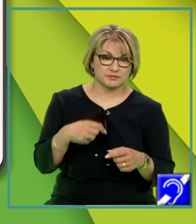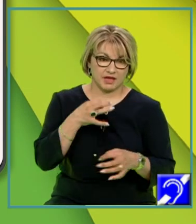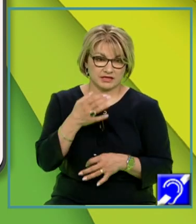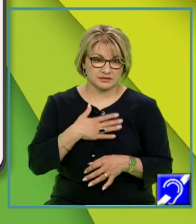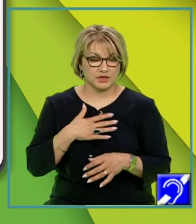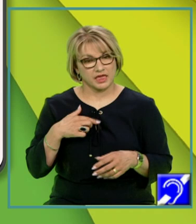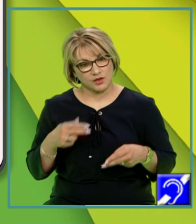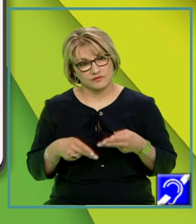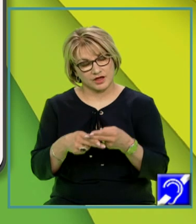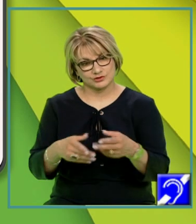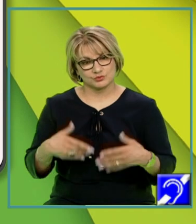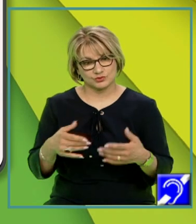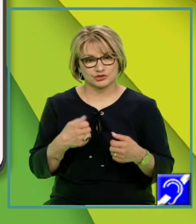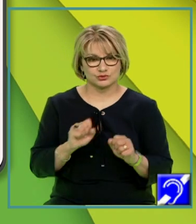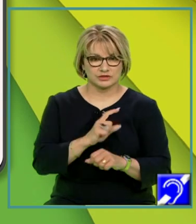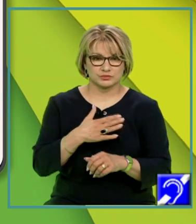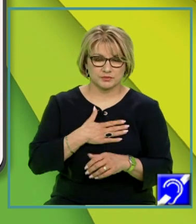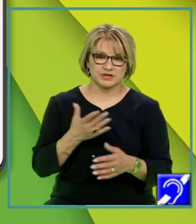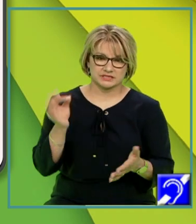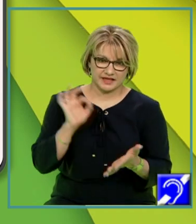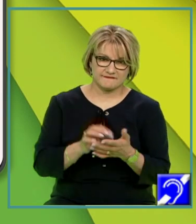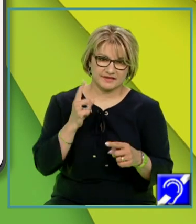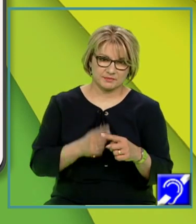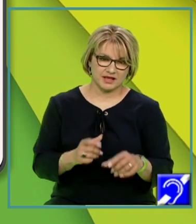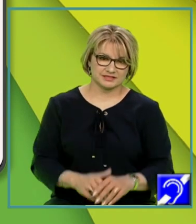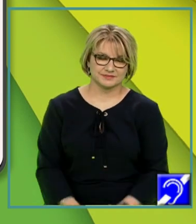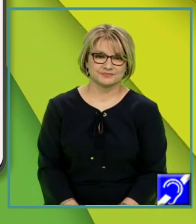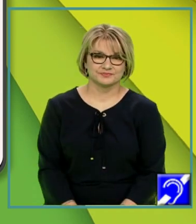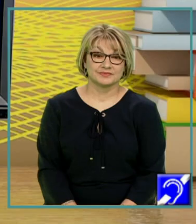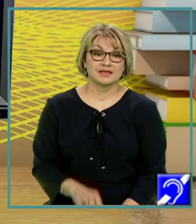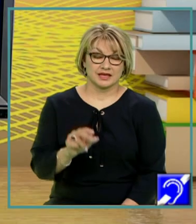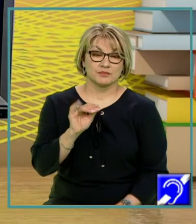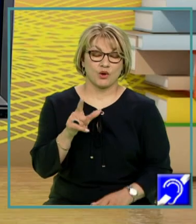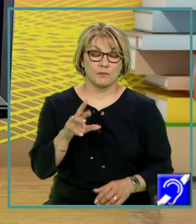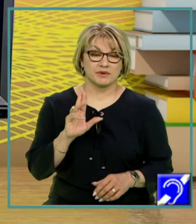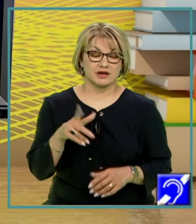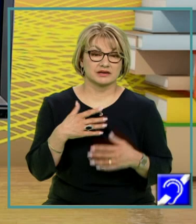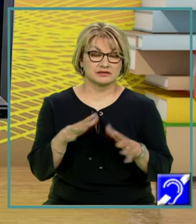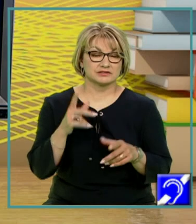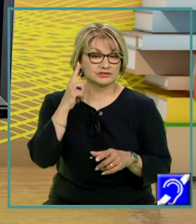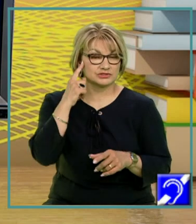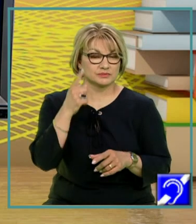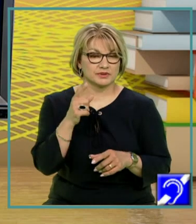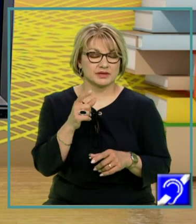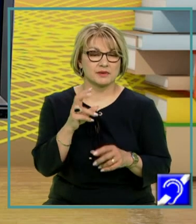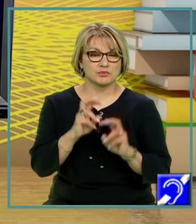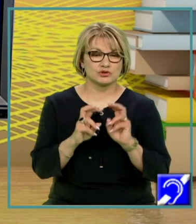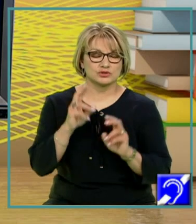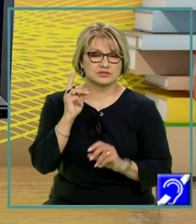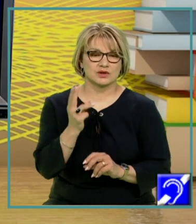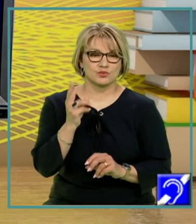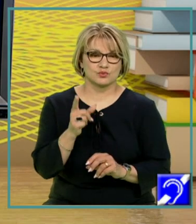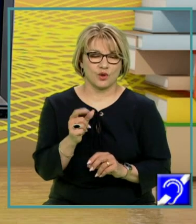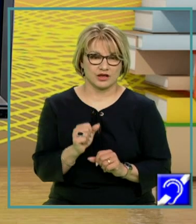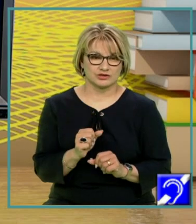însumi bucuros și cu toate puterile mele să o infirmați. Popper concepe procesul cunoașterii procesul de obținere de